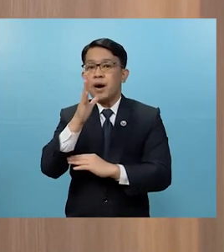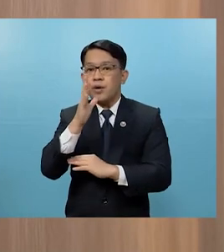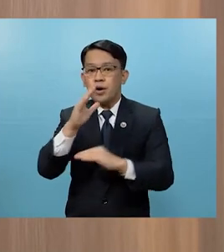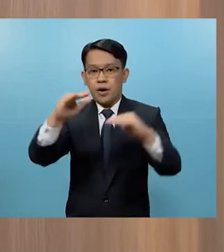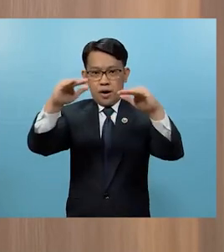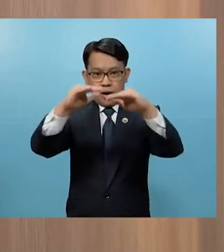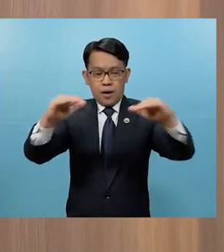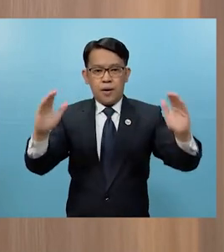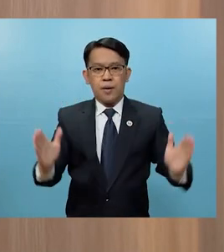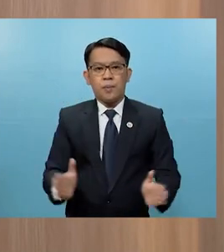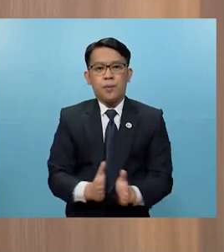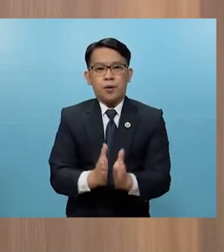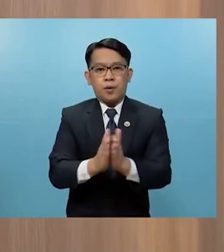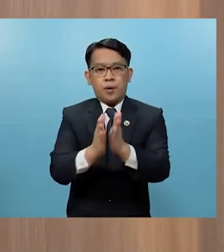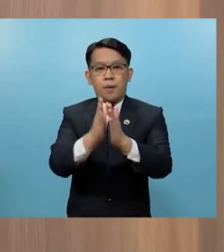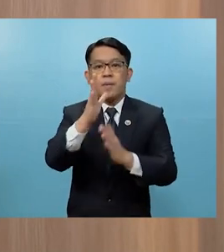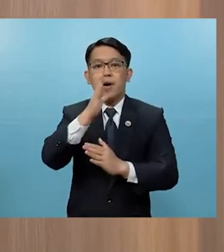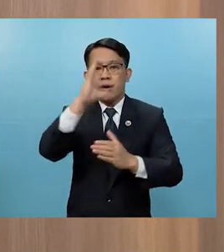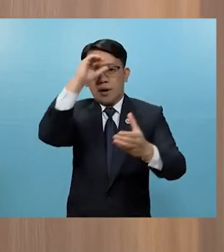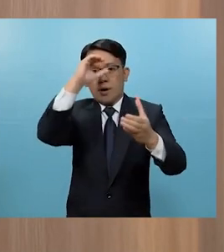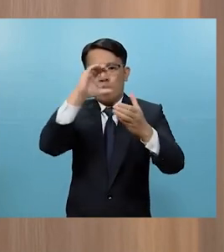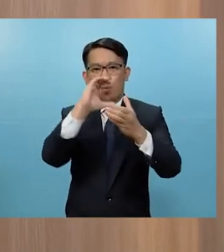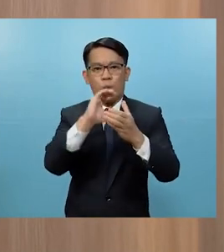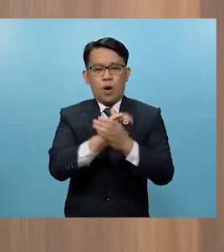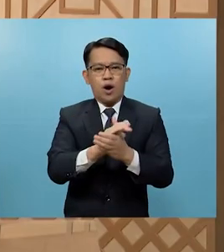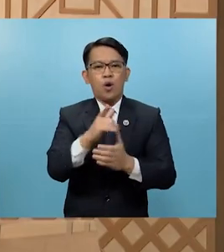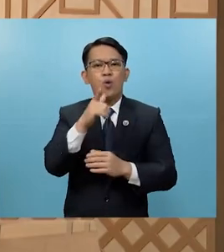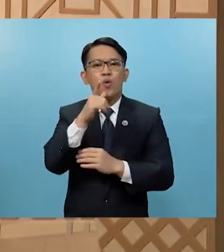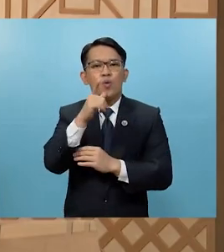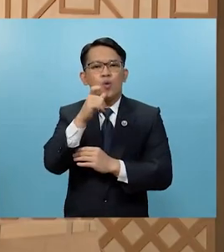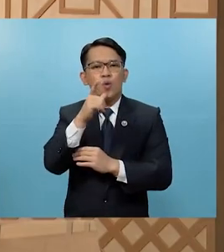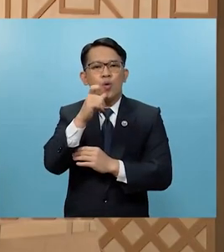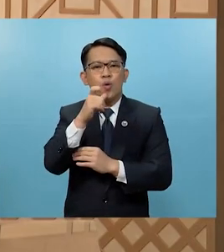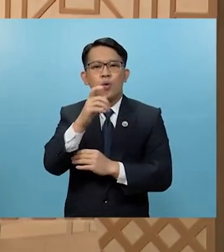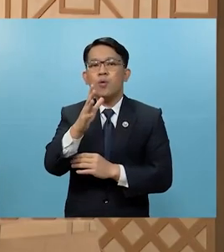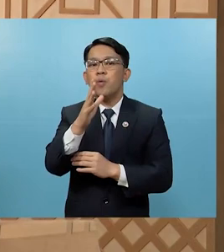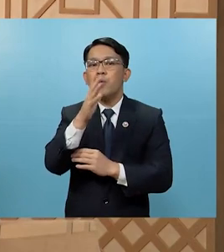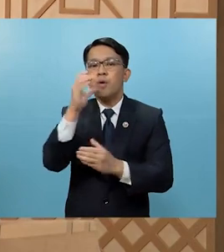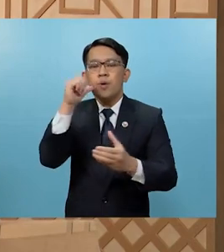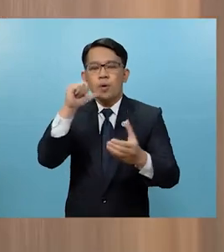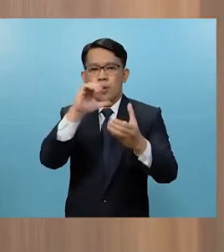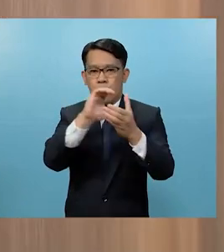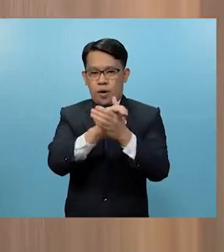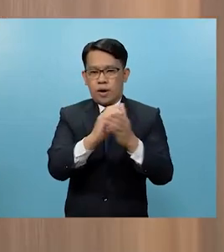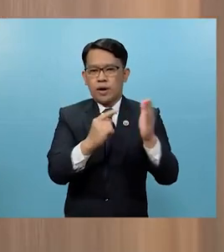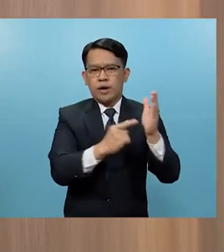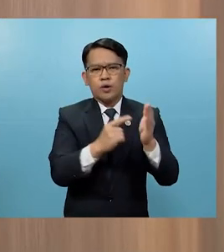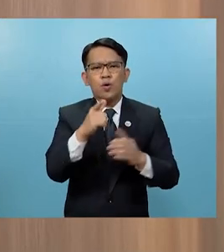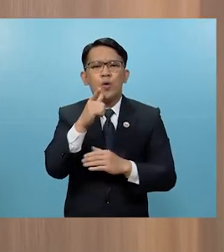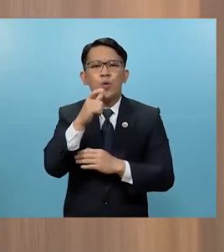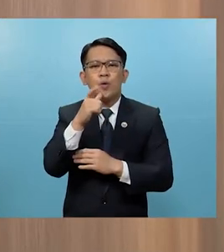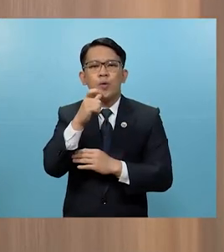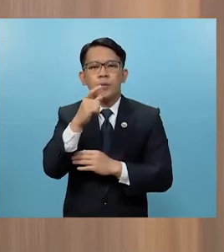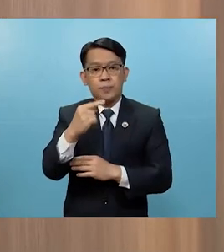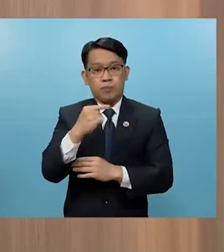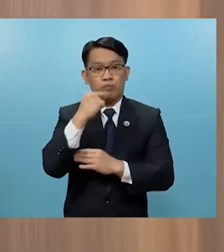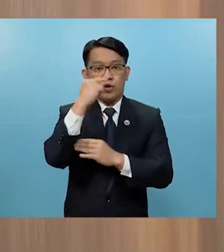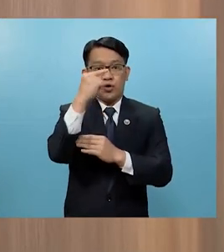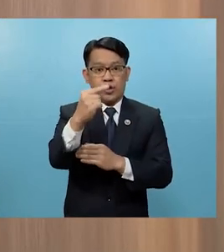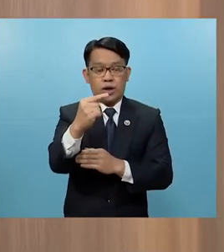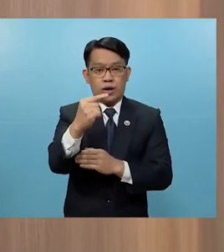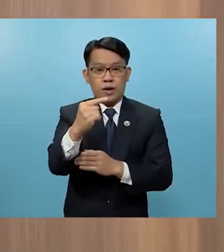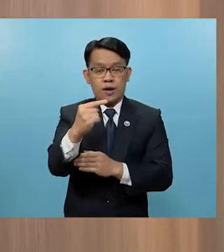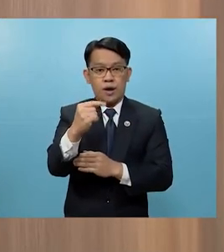anak at pinupuri siya ng kanyang kabyak Sino po ang ina o asawang babae ang ganito? Ang sabi po